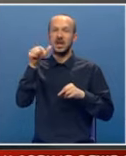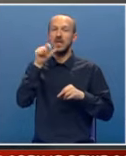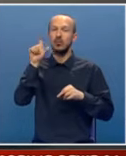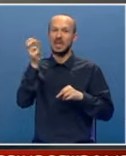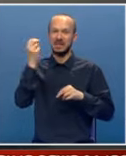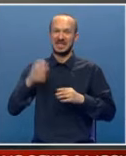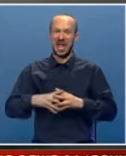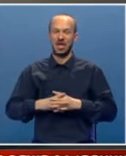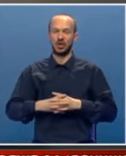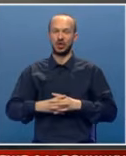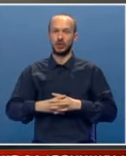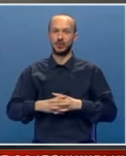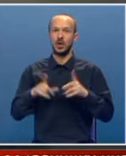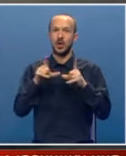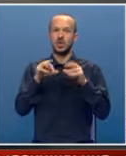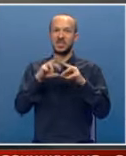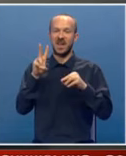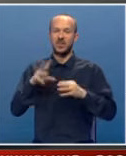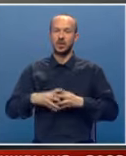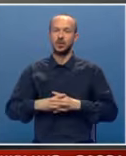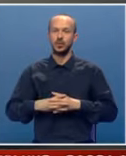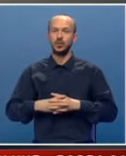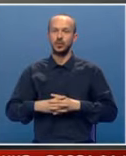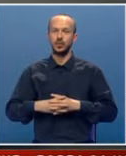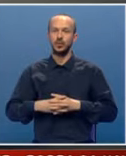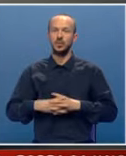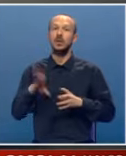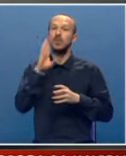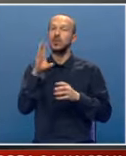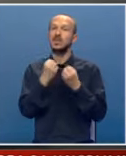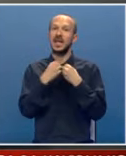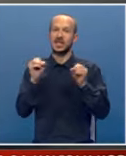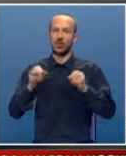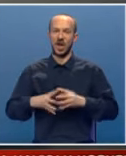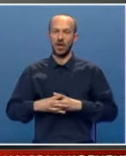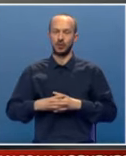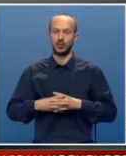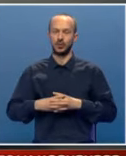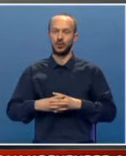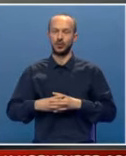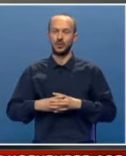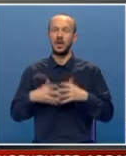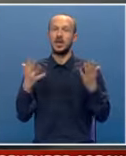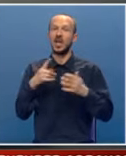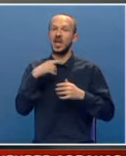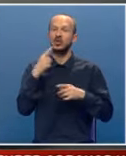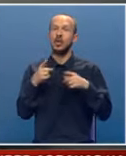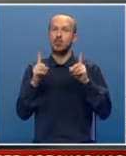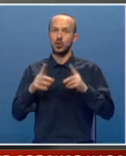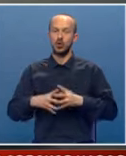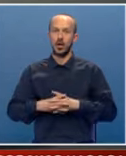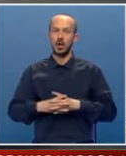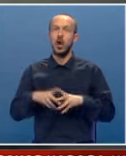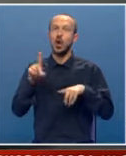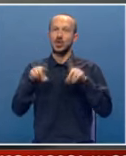Republike Srpske i Ustav Bosne i Hercegovine, gdje kaže da postoje